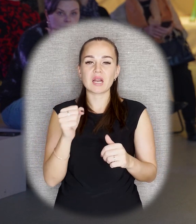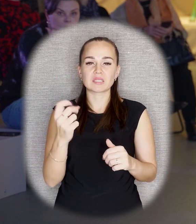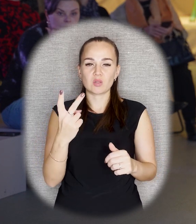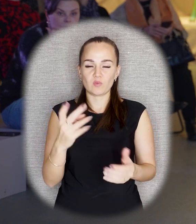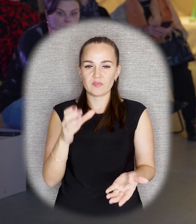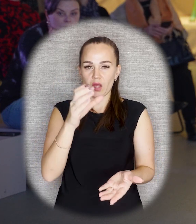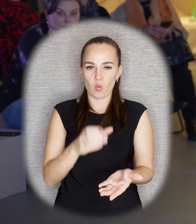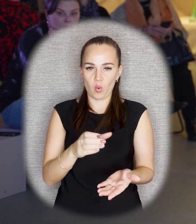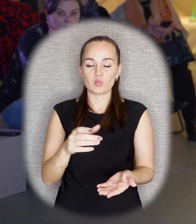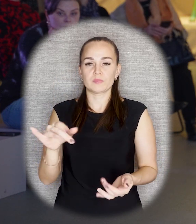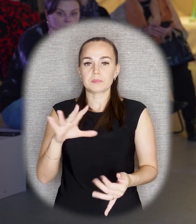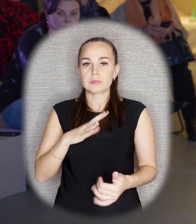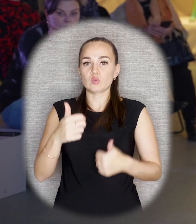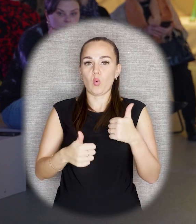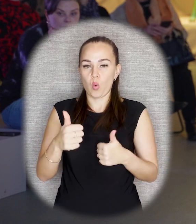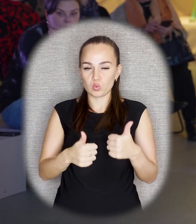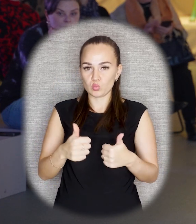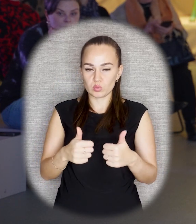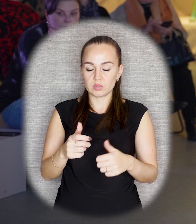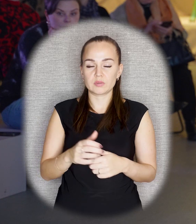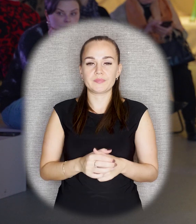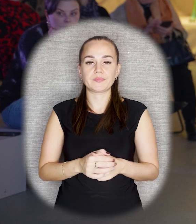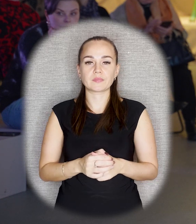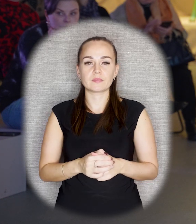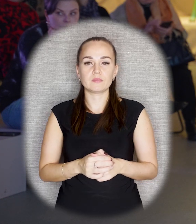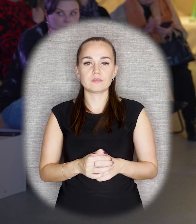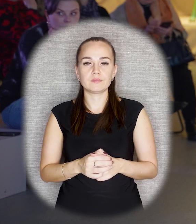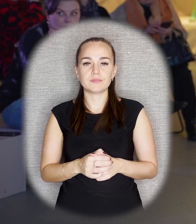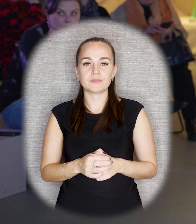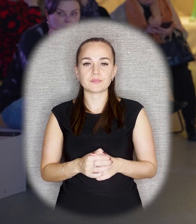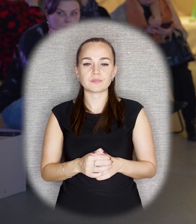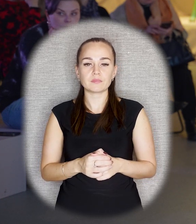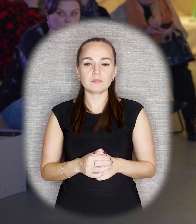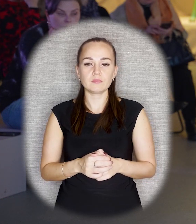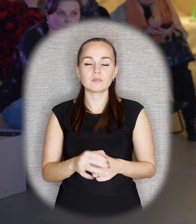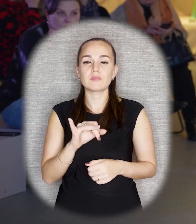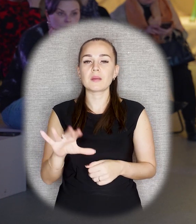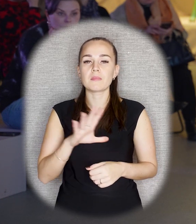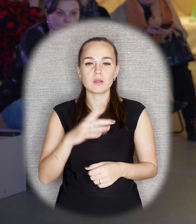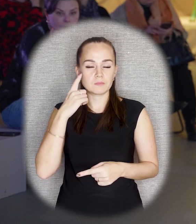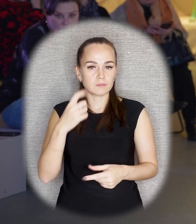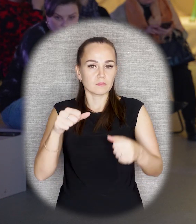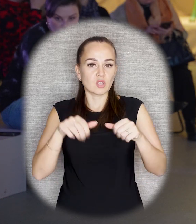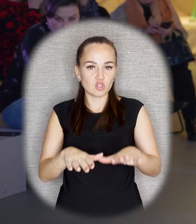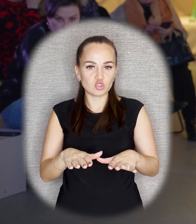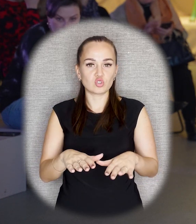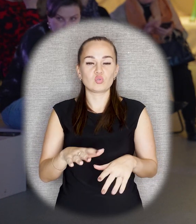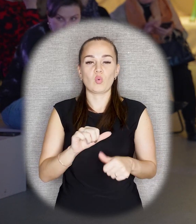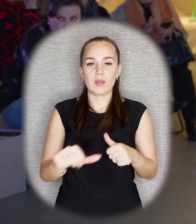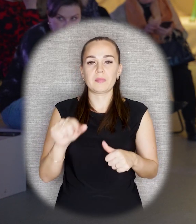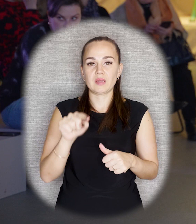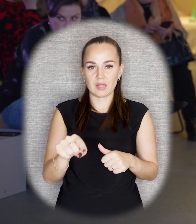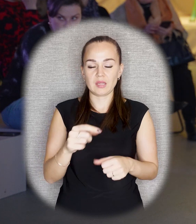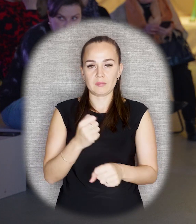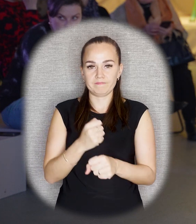в царские времена, как раз перед революцией. И было решено именно там